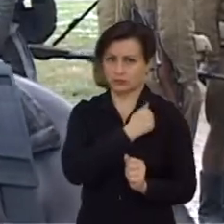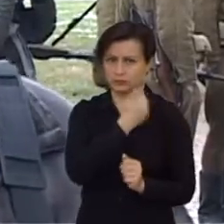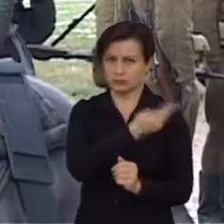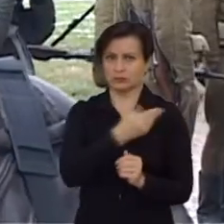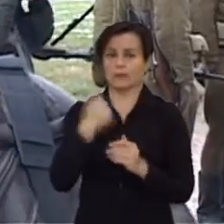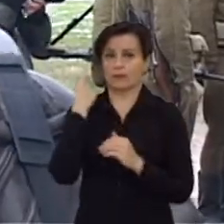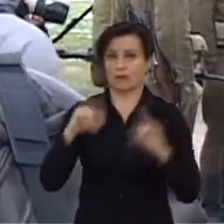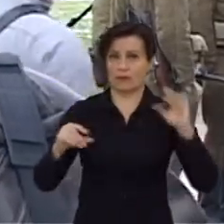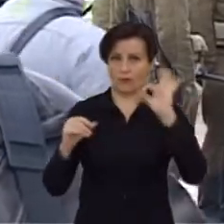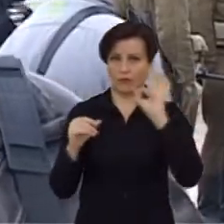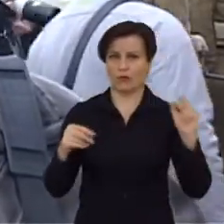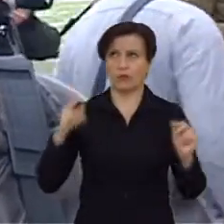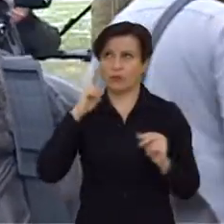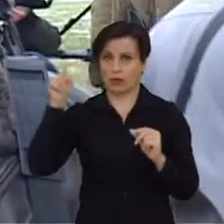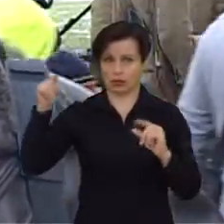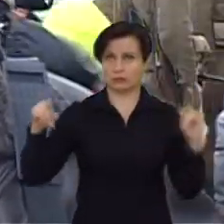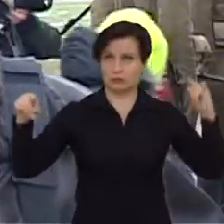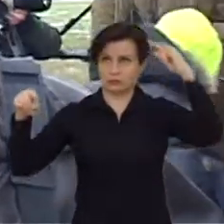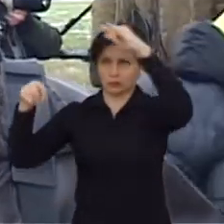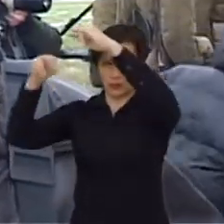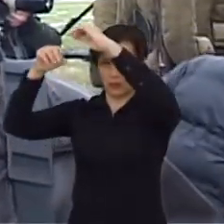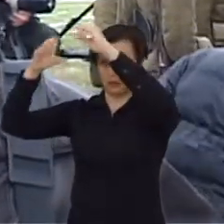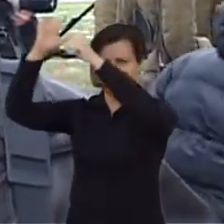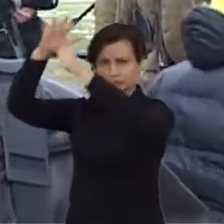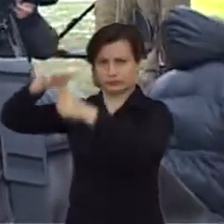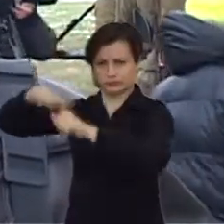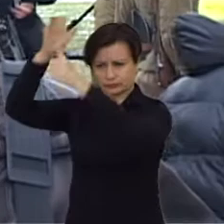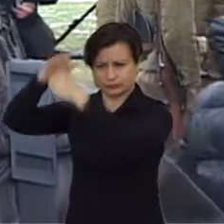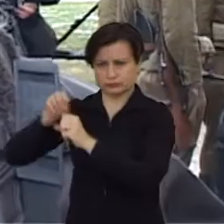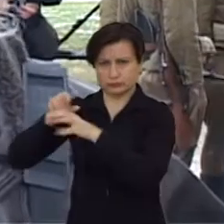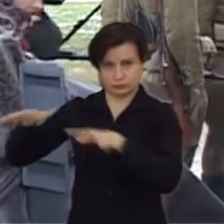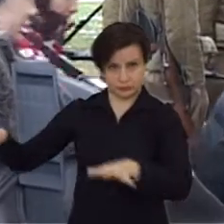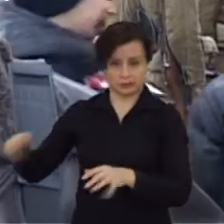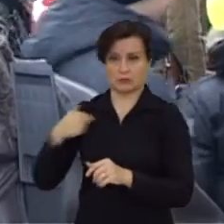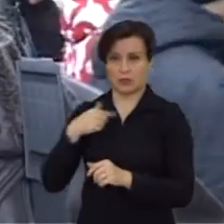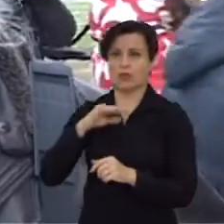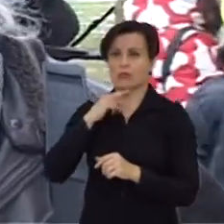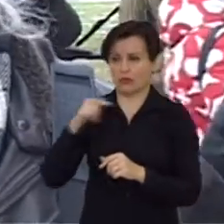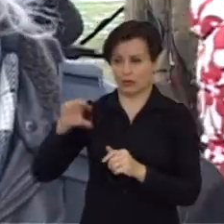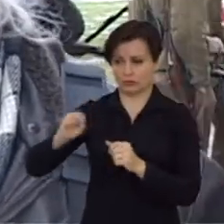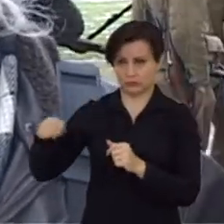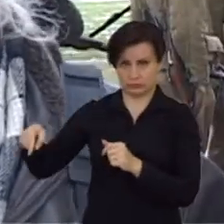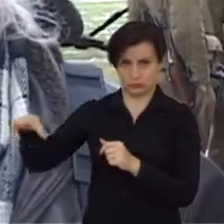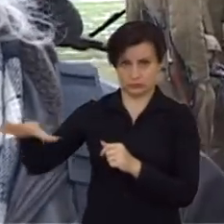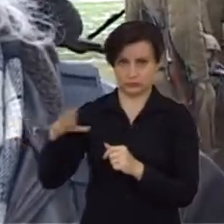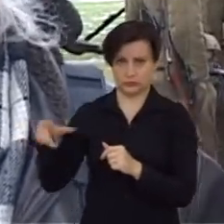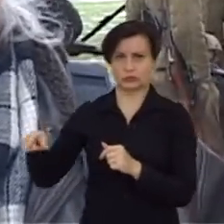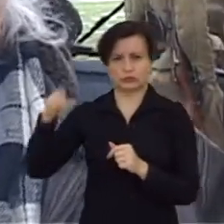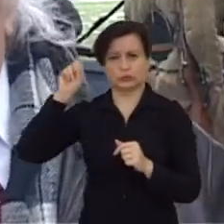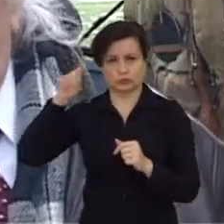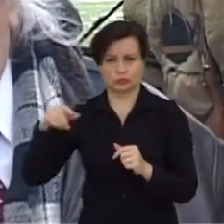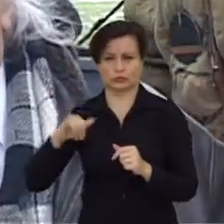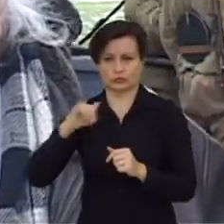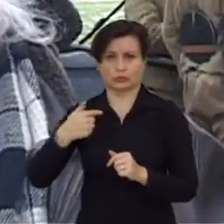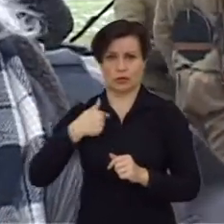panėvežių ir jos ten užpolė. Ir jis įsklaidė ir tas klasiokas ten buvau išmestas. Ir jis kaip žinojo, kur aš gyvenu, o